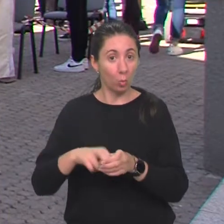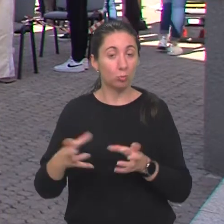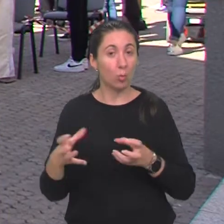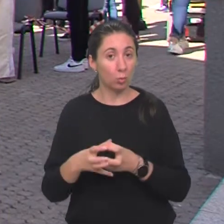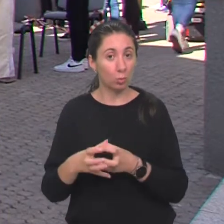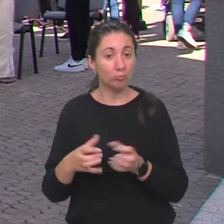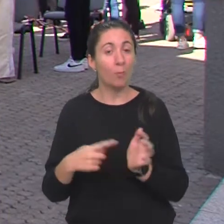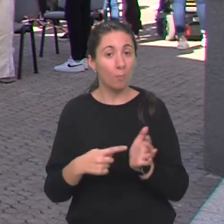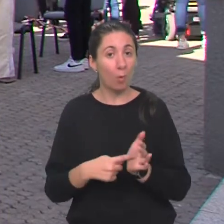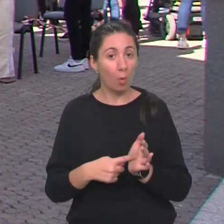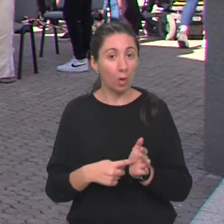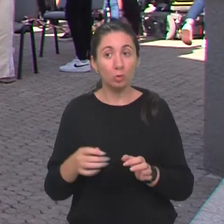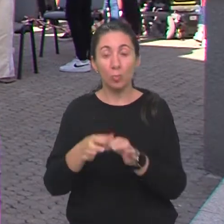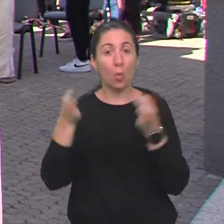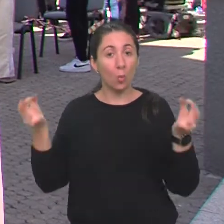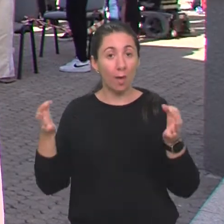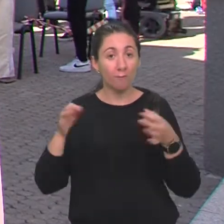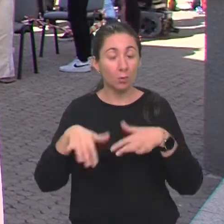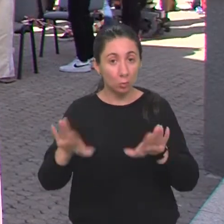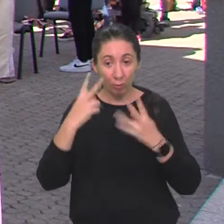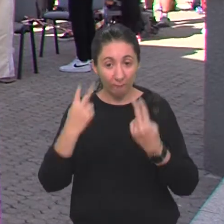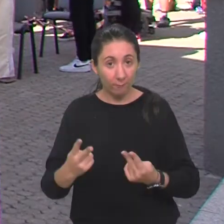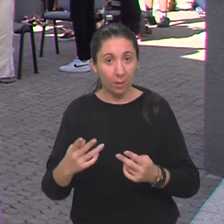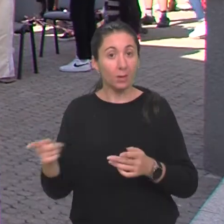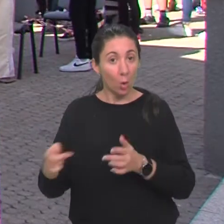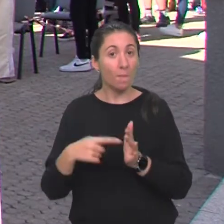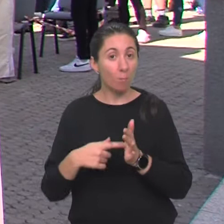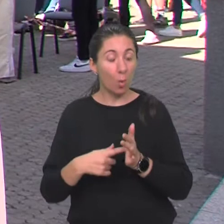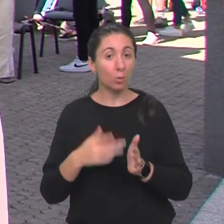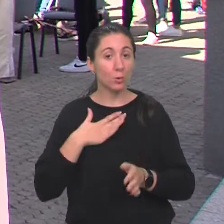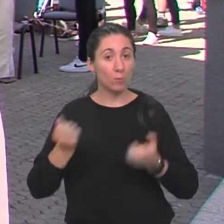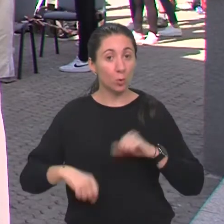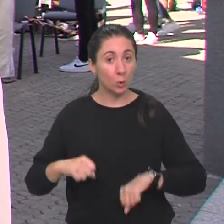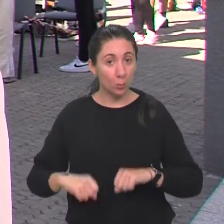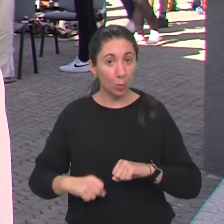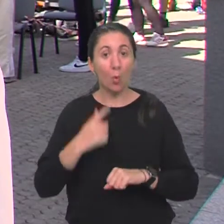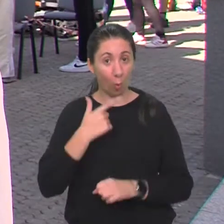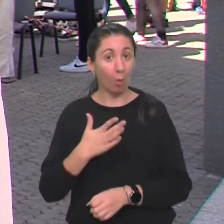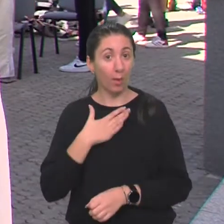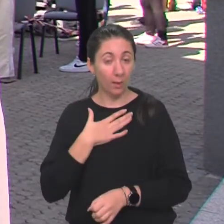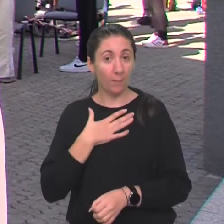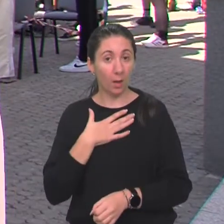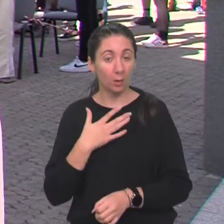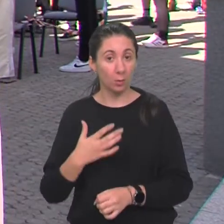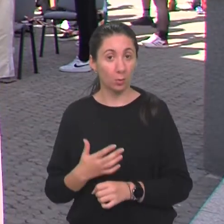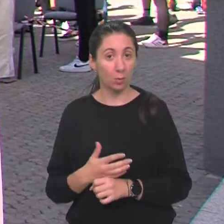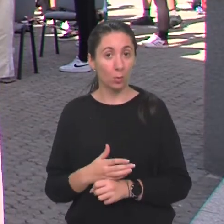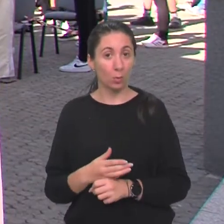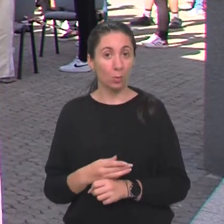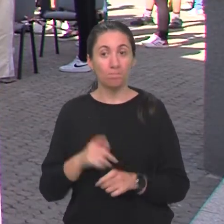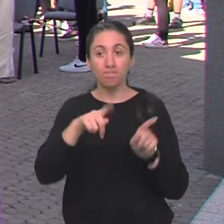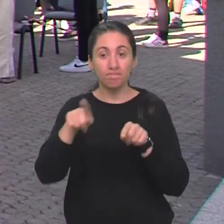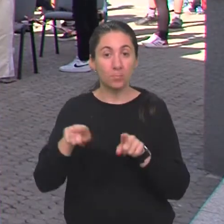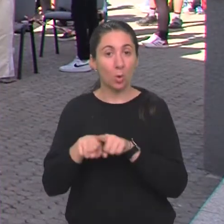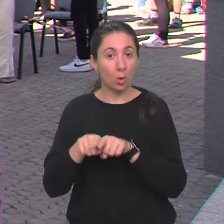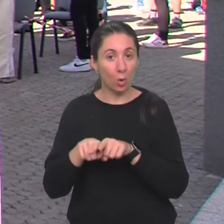društvo, da ih pokažemo u javnosti, da oni pokažu svoje sposobnosti koje zaista imaju. Nekolicina